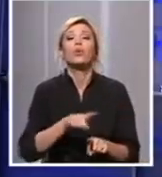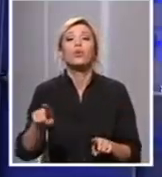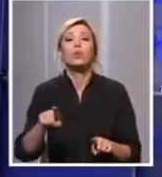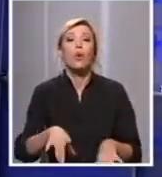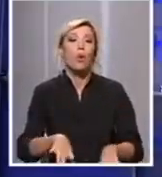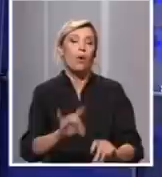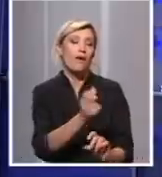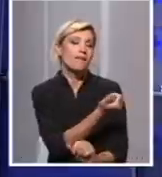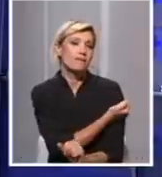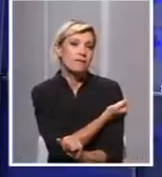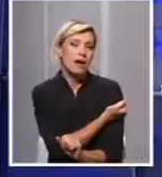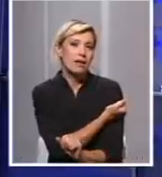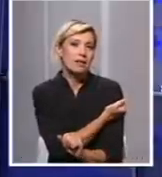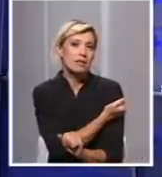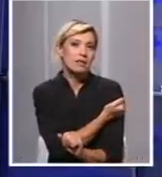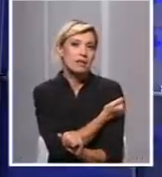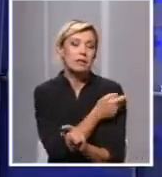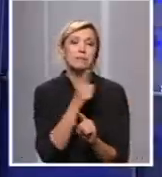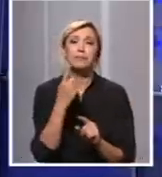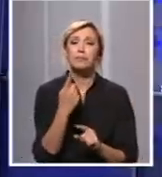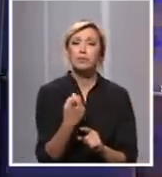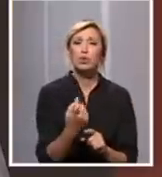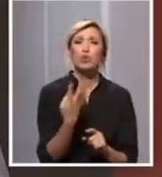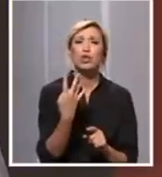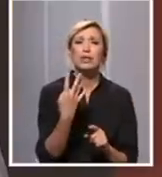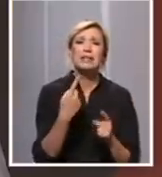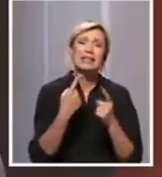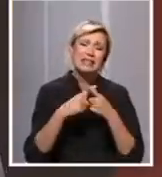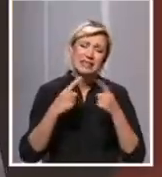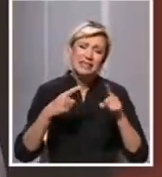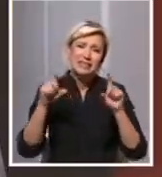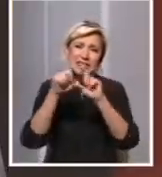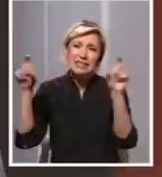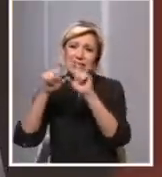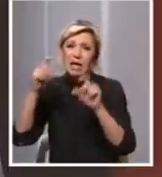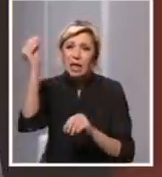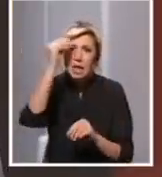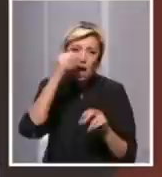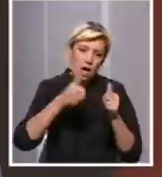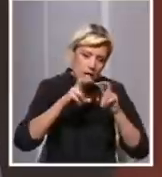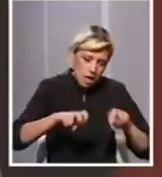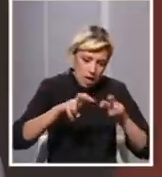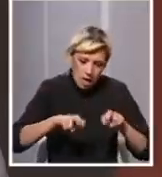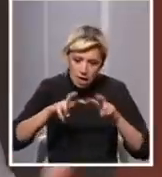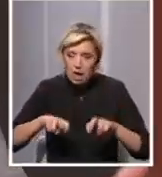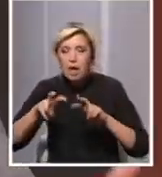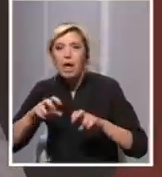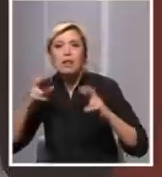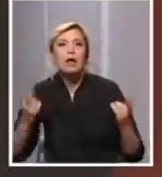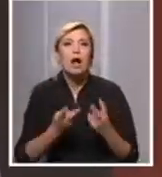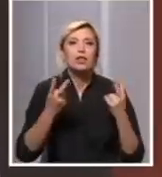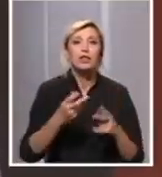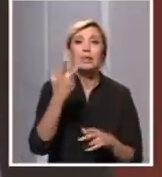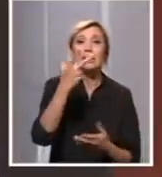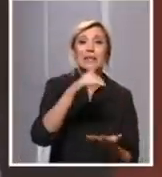od mene, 140 različitih naučnih institucija ili mesta se bavi istraživanjem. Nekoliko na tri